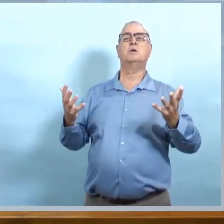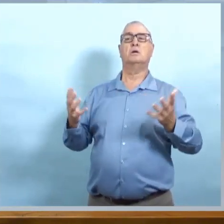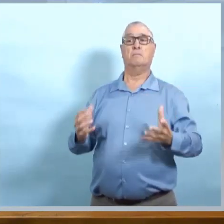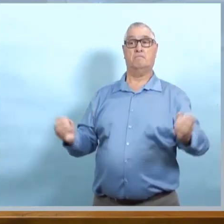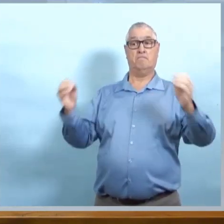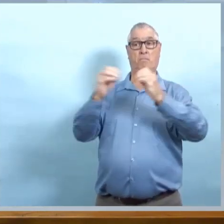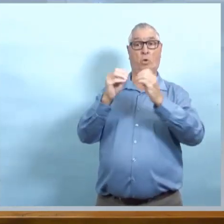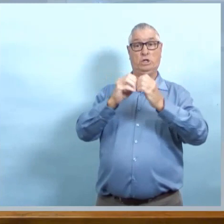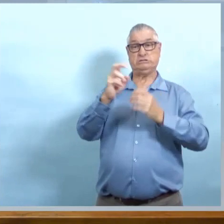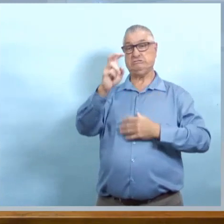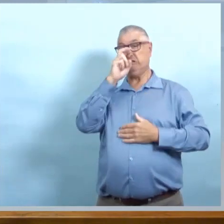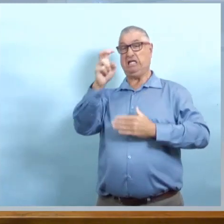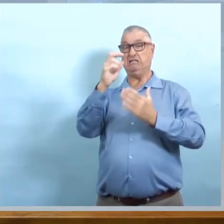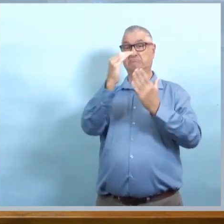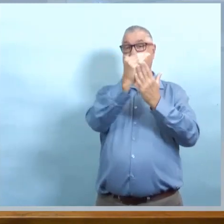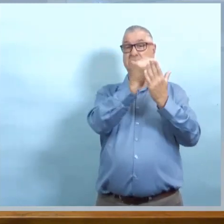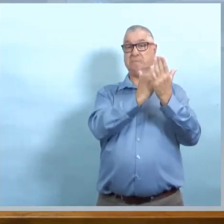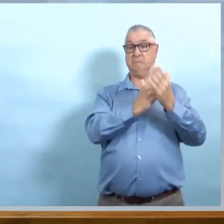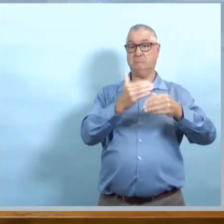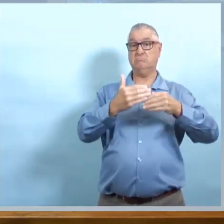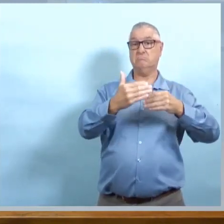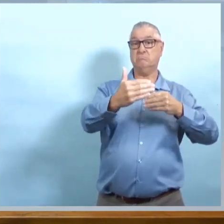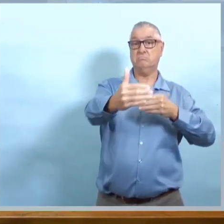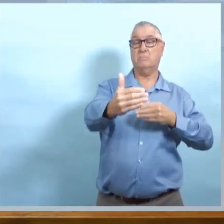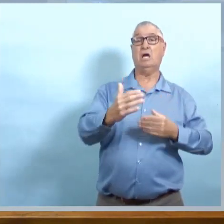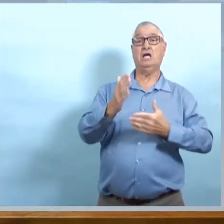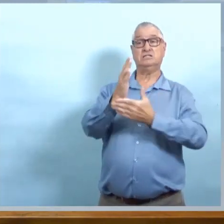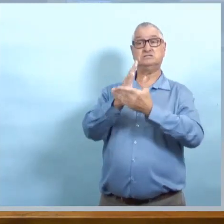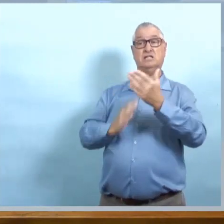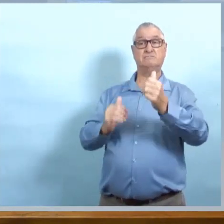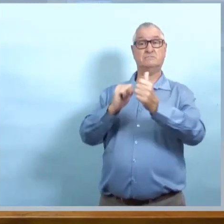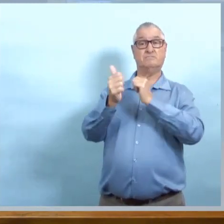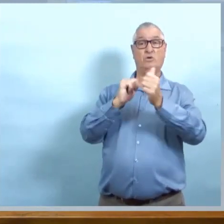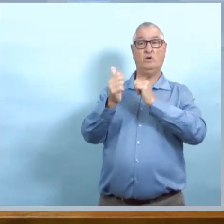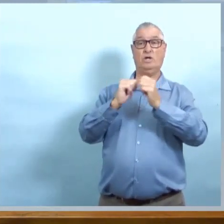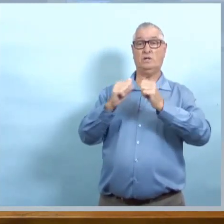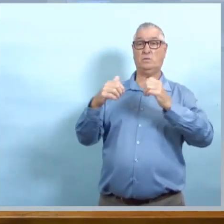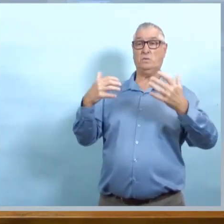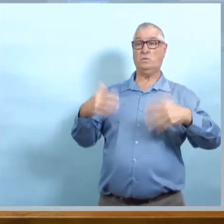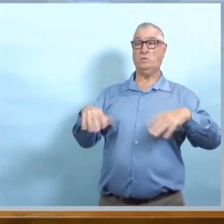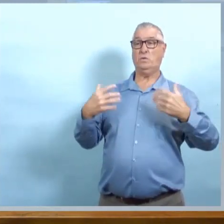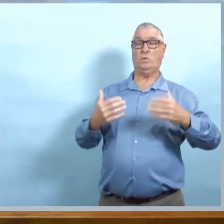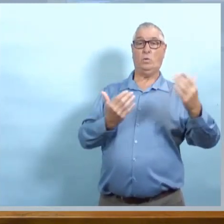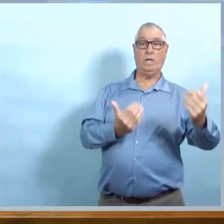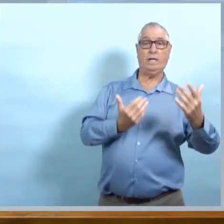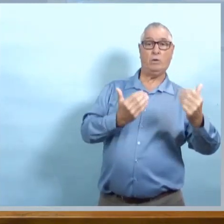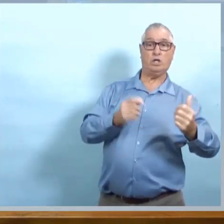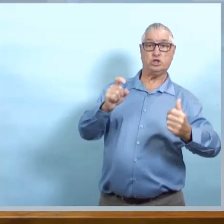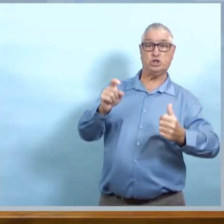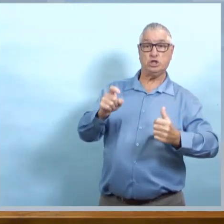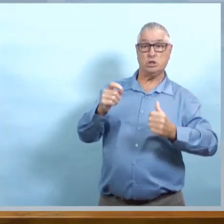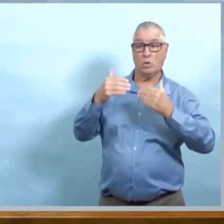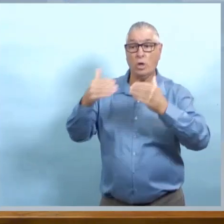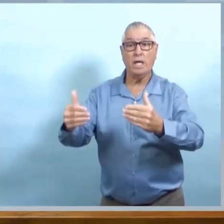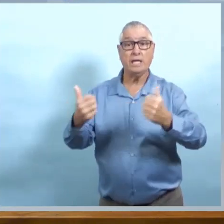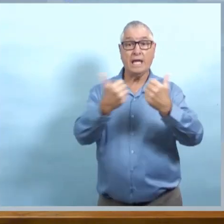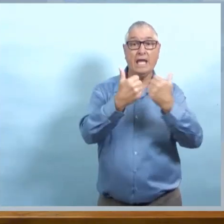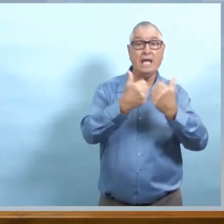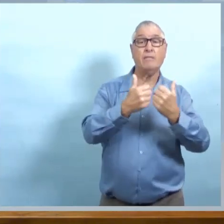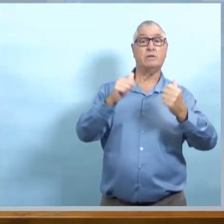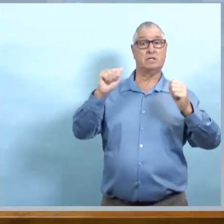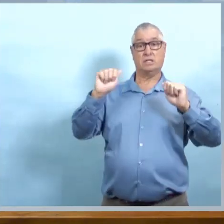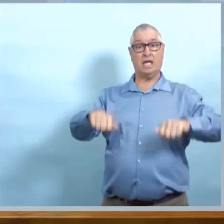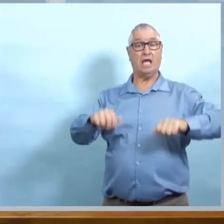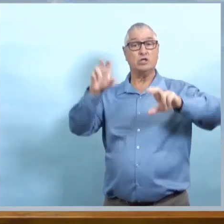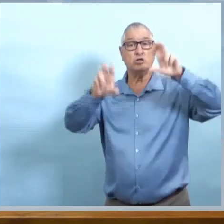Bonjour, Dr. Roussin. J'ai une question relativement au sport pour jeunes, le sport en général. Je